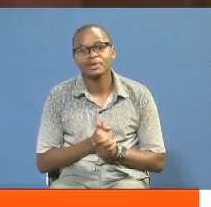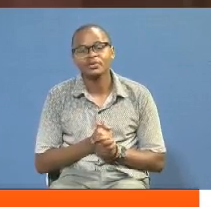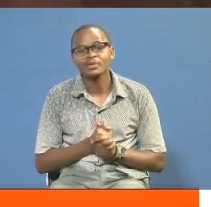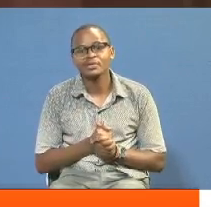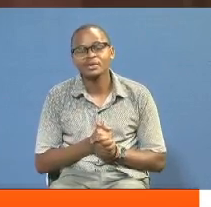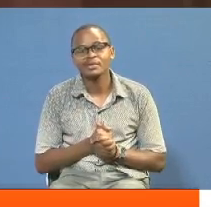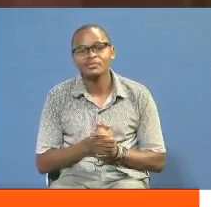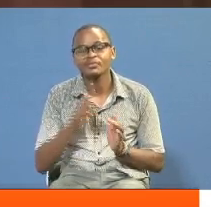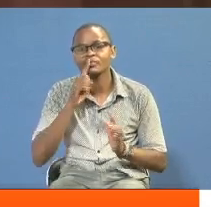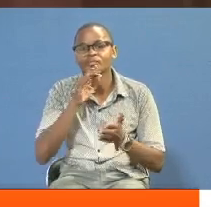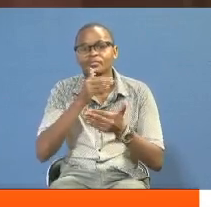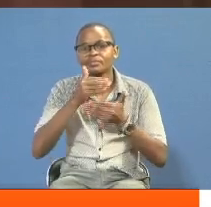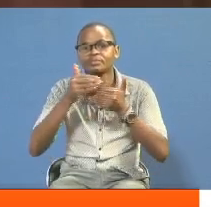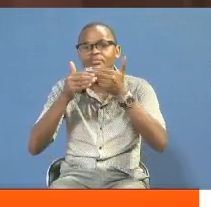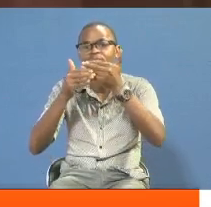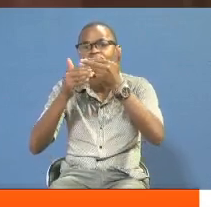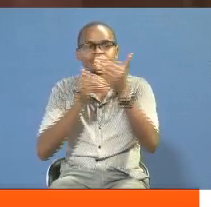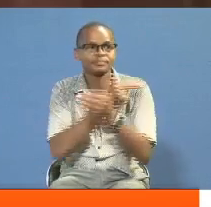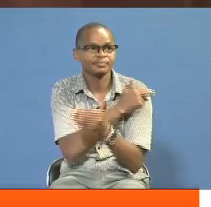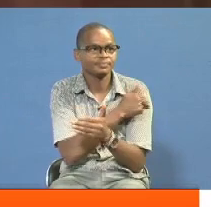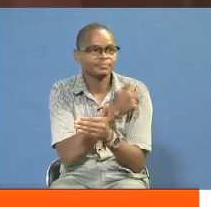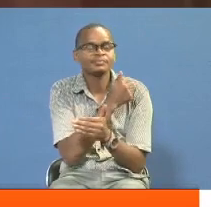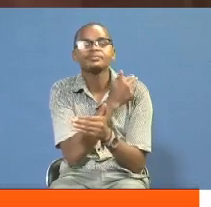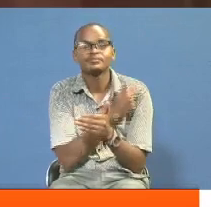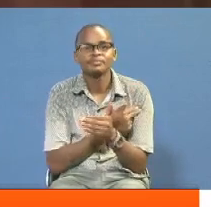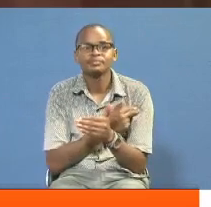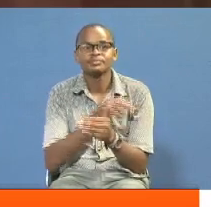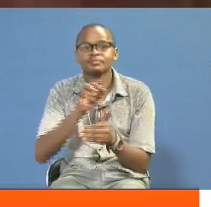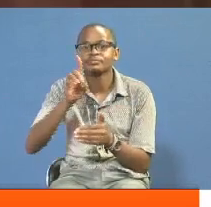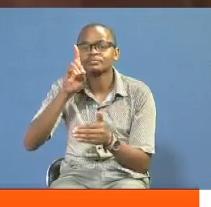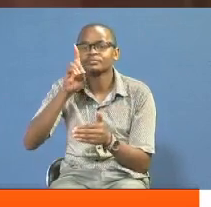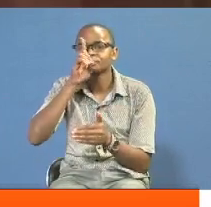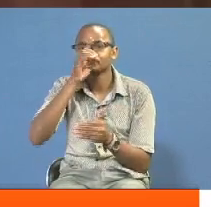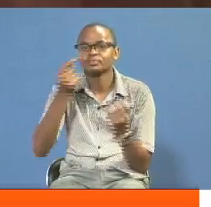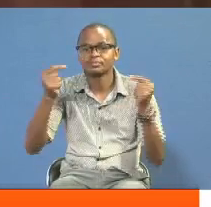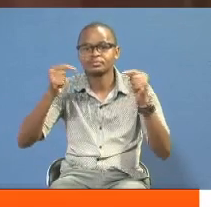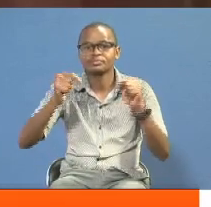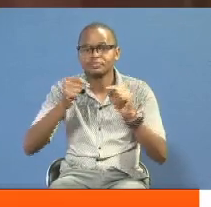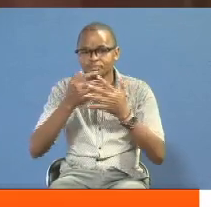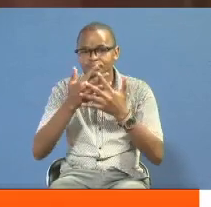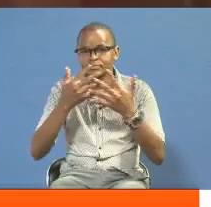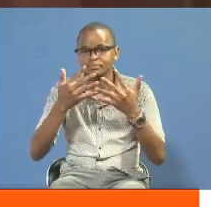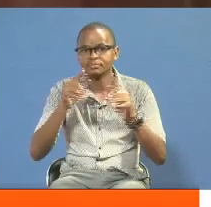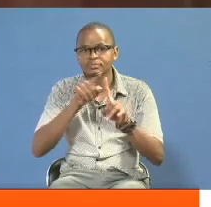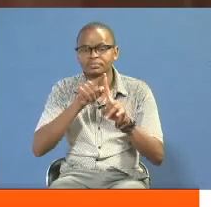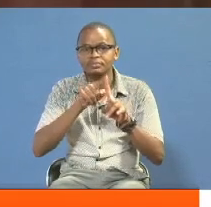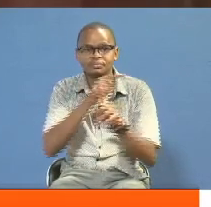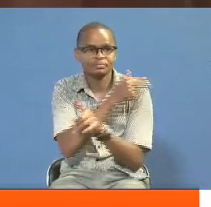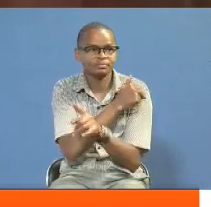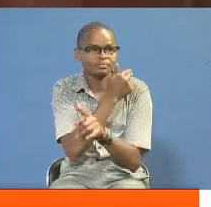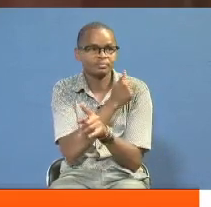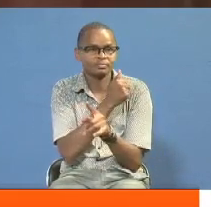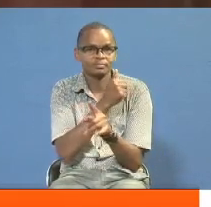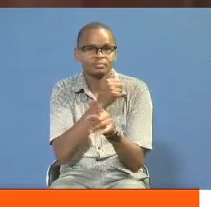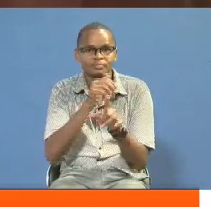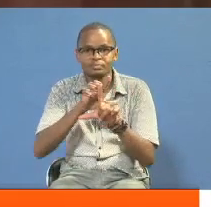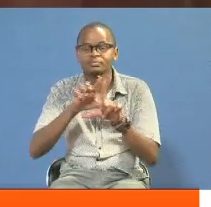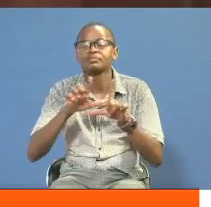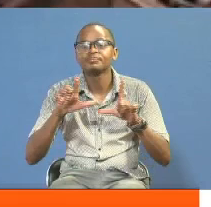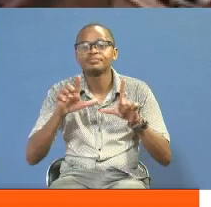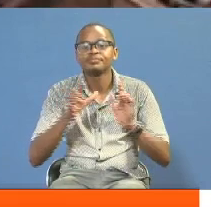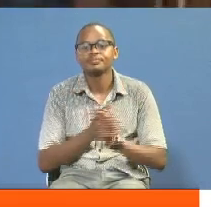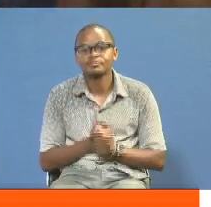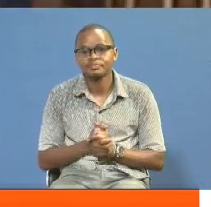Should have built more hospitals Should have brought more equipment to hospitals across the land